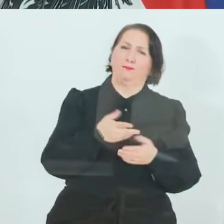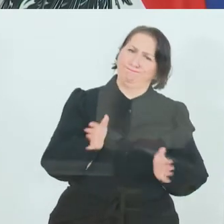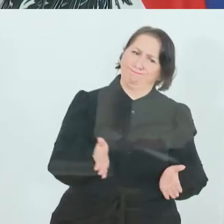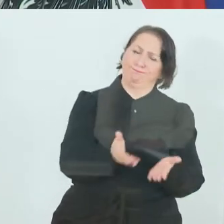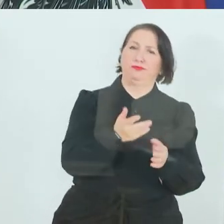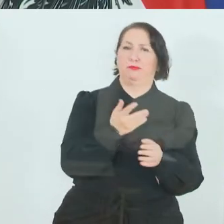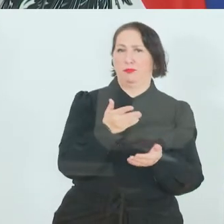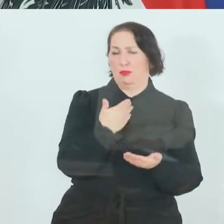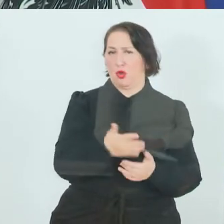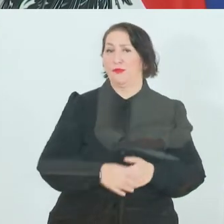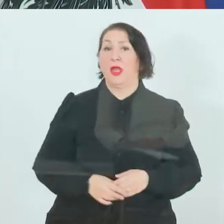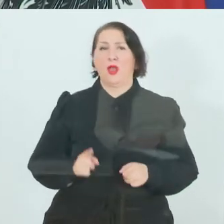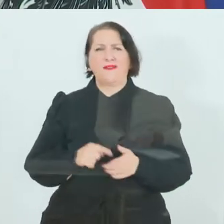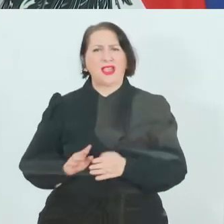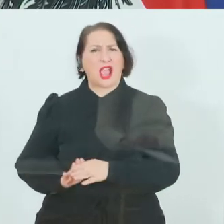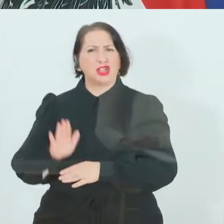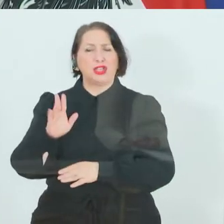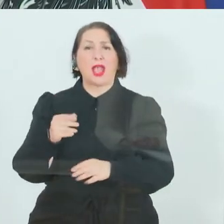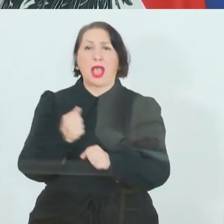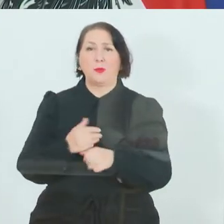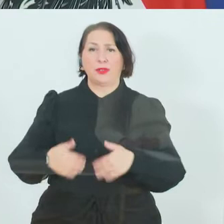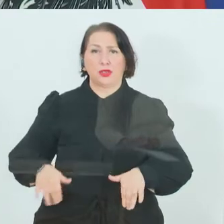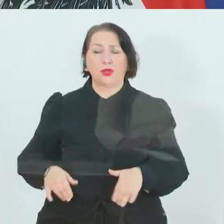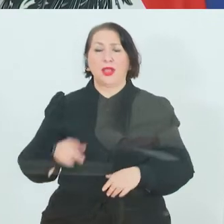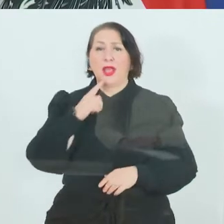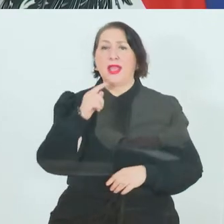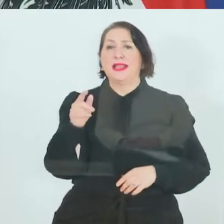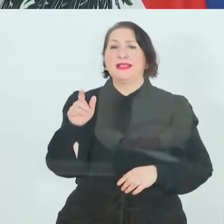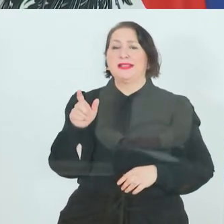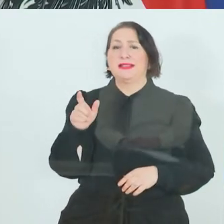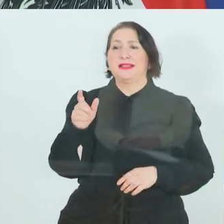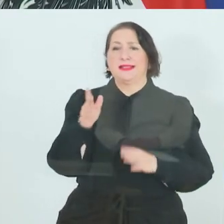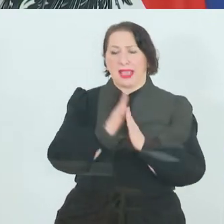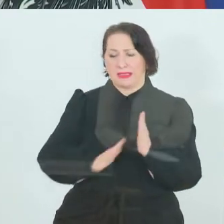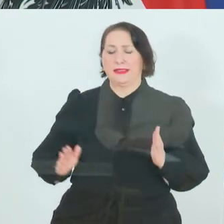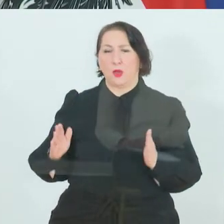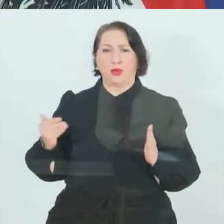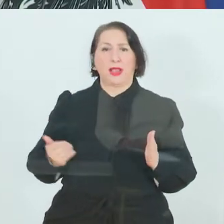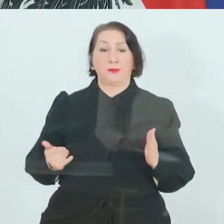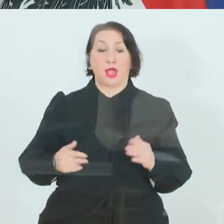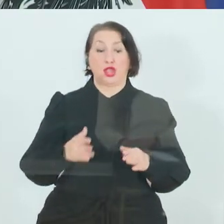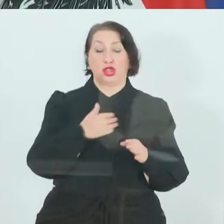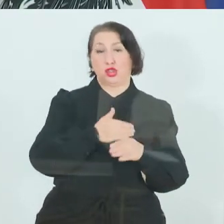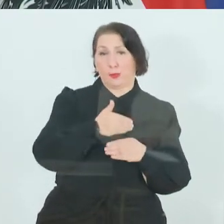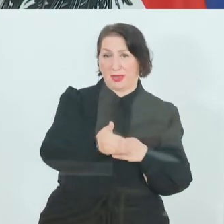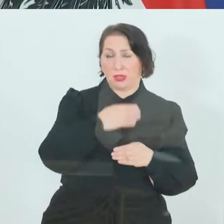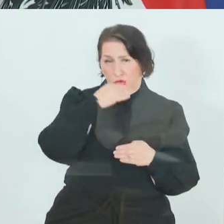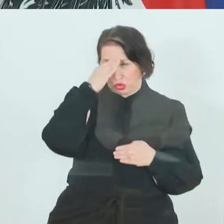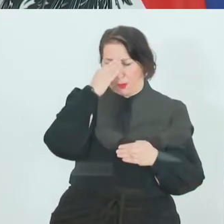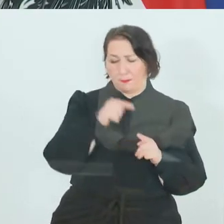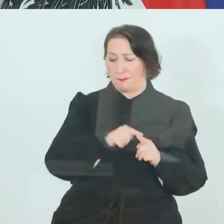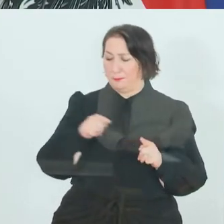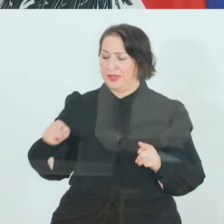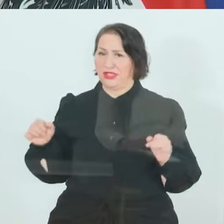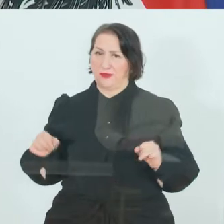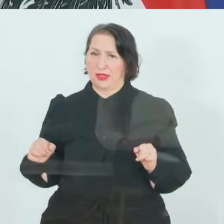Anstieg der Arbeitslosigkeit. Wir verzeichnen saisonell bedingt immer vom Spätsommer bis zum